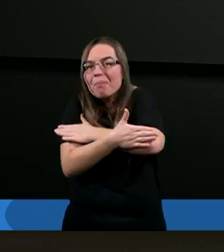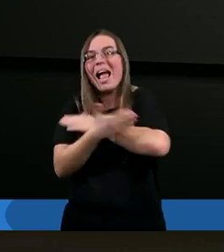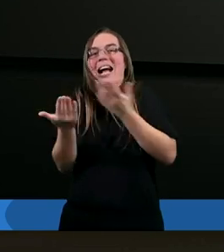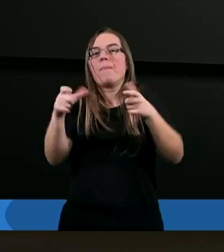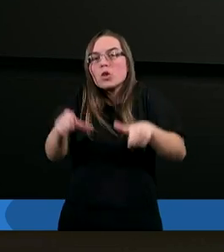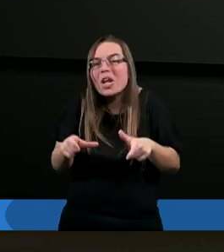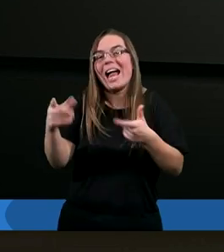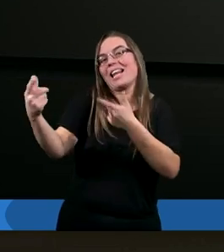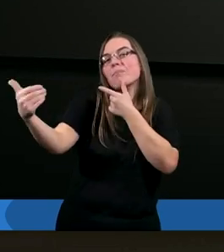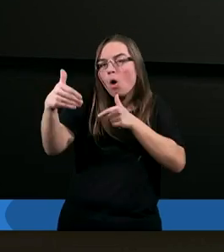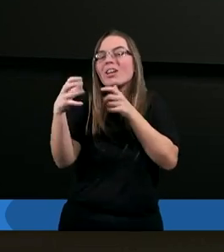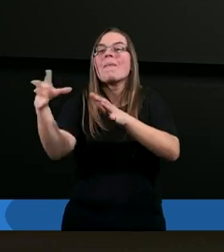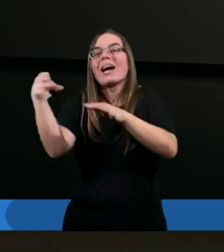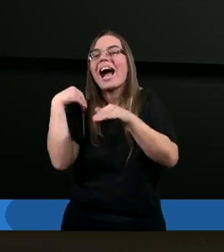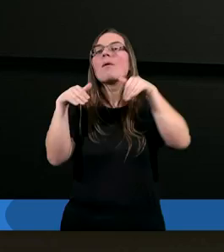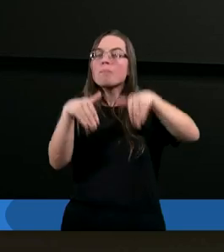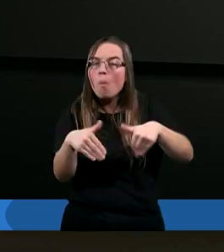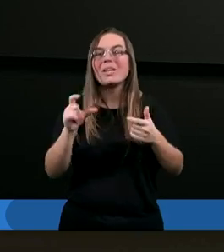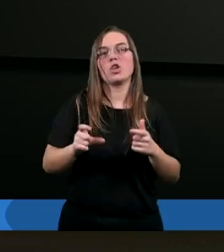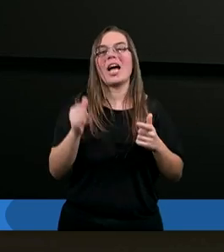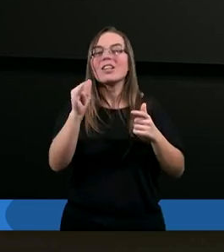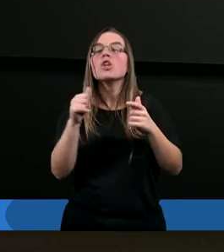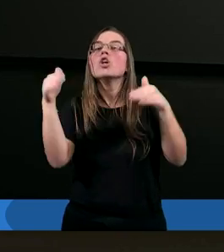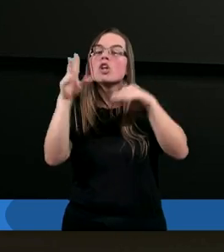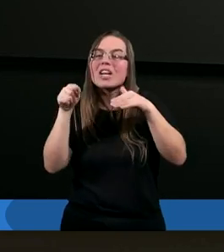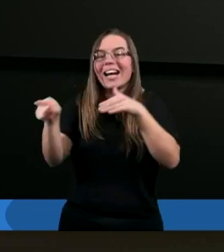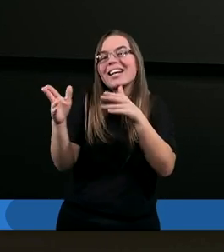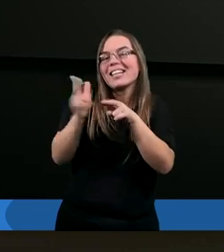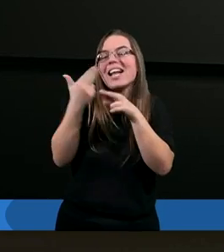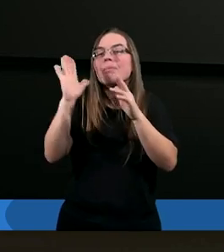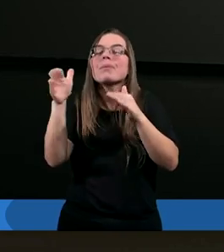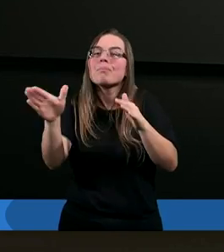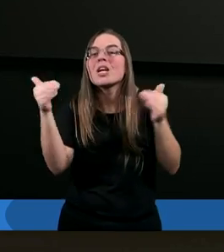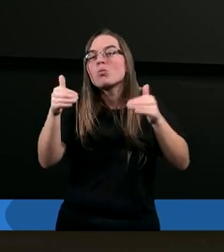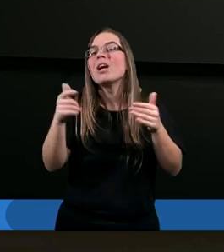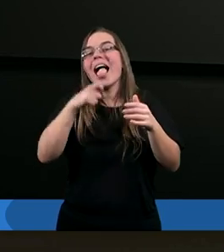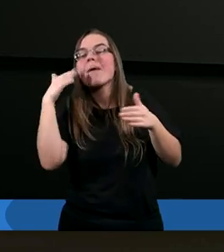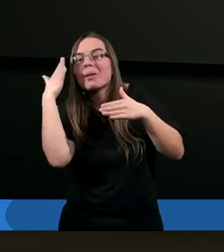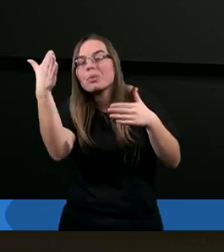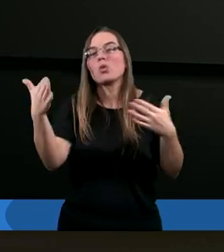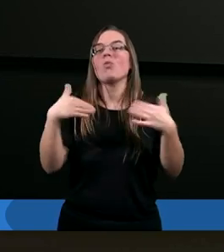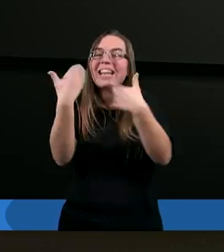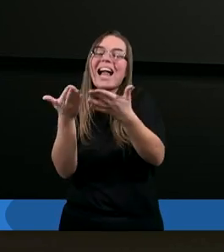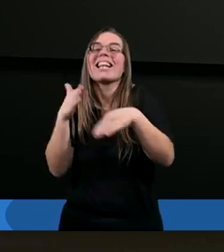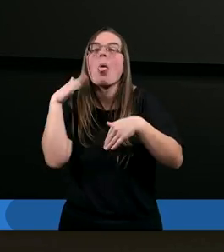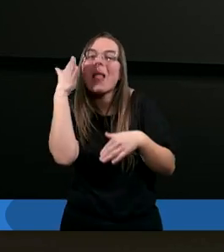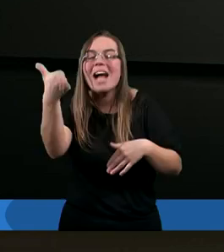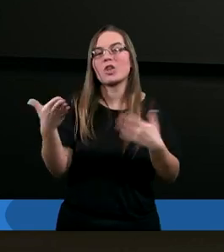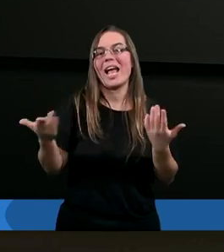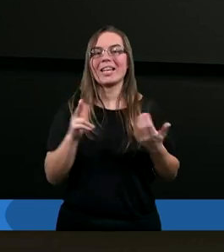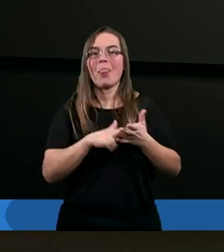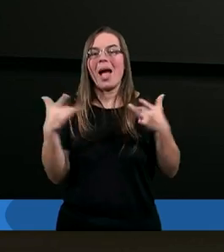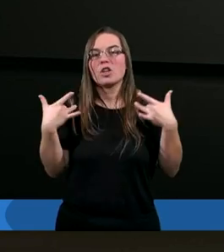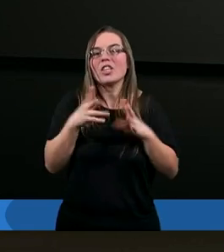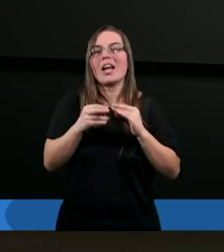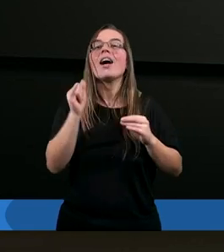nie rozumiemy do końca może on kiedyś będzie z nami kiedy my będziemy w podobnej sytuacji kto to wie tak